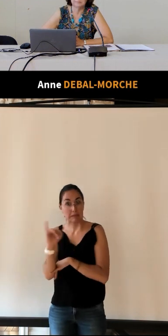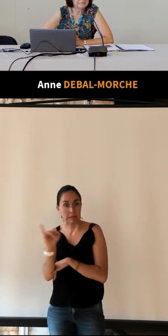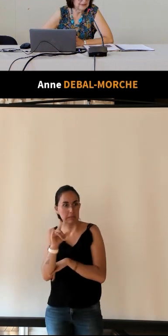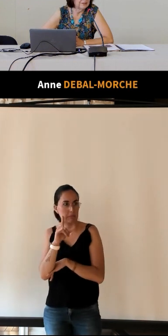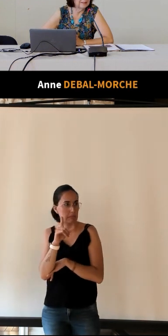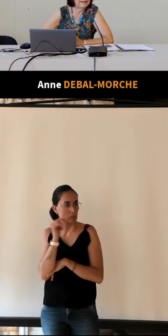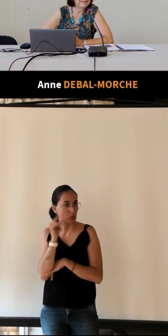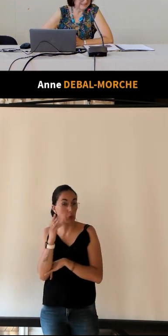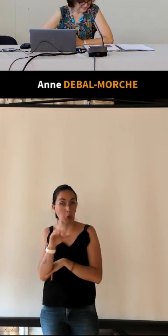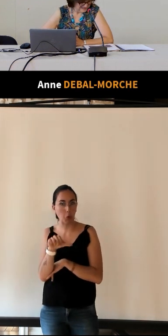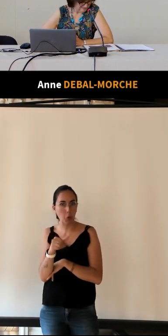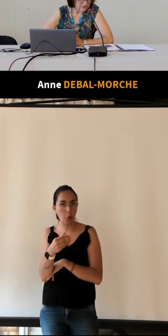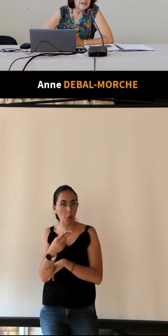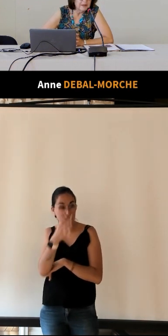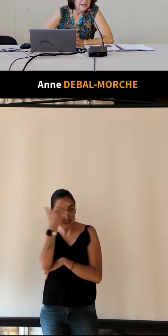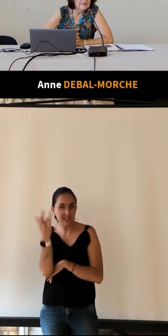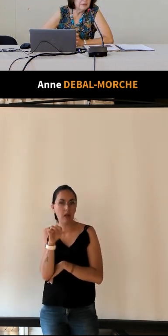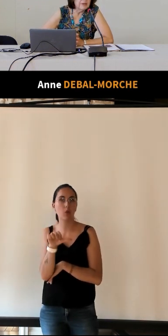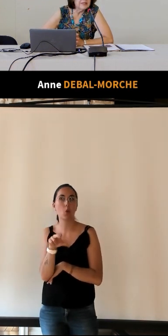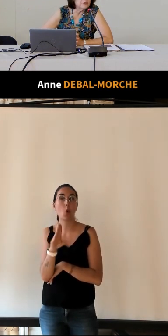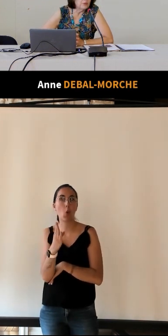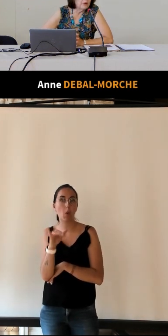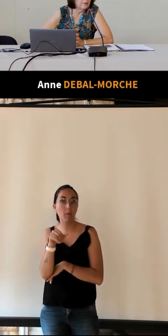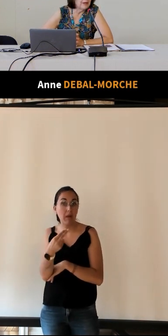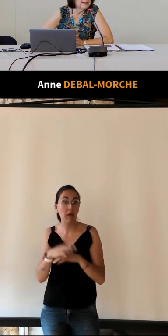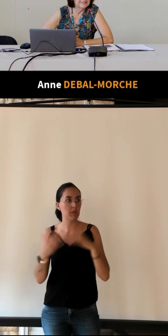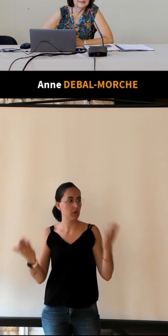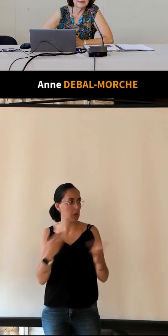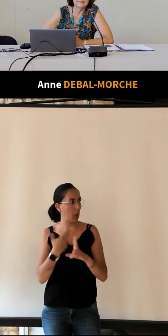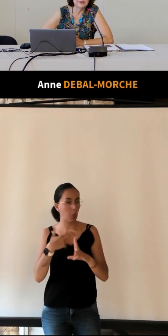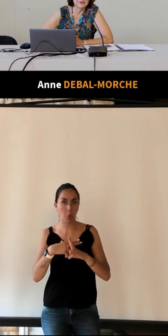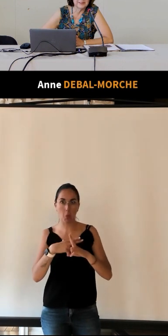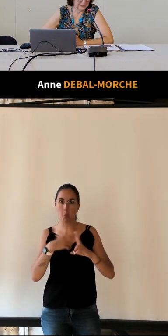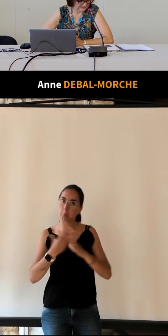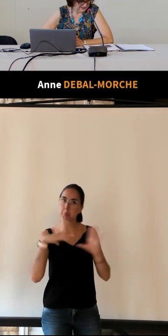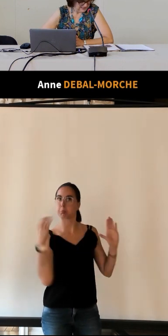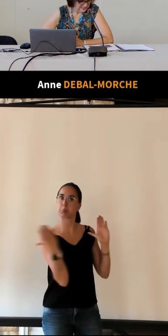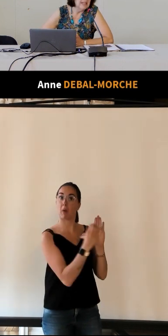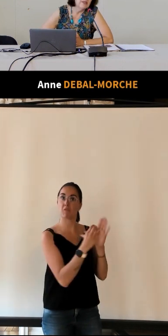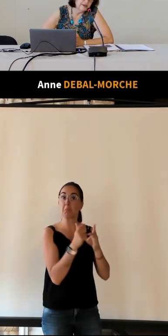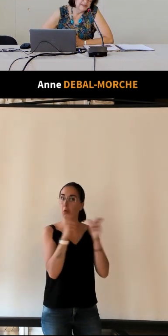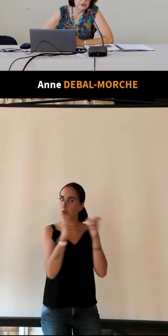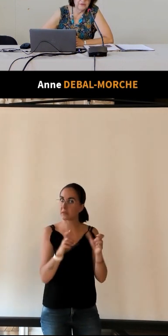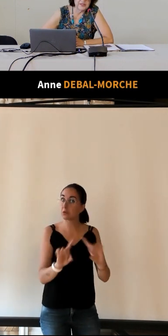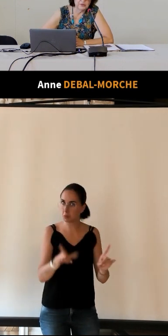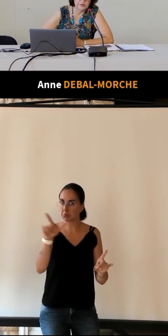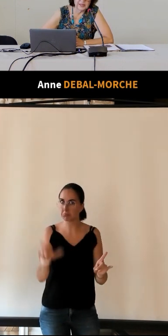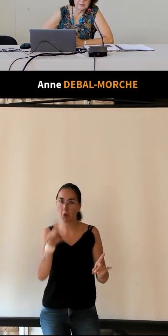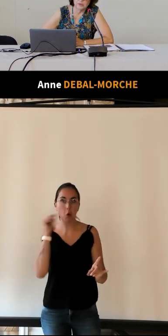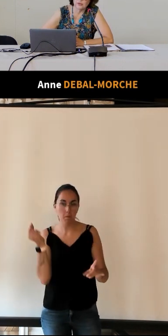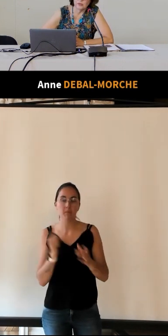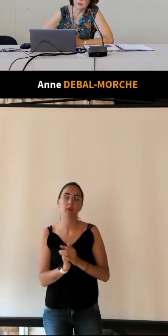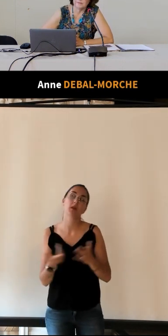voilà parce que là il apparaît vraiment avec son nom propre c'est pas une société et quand même l'office du